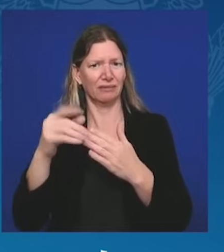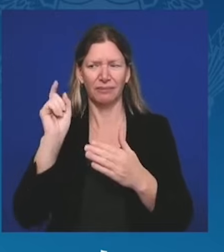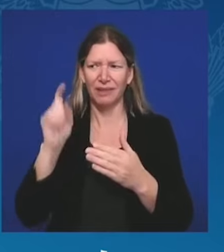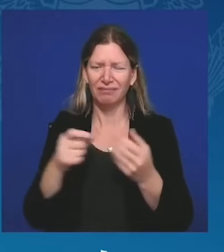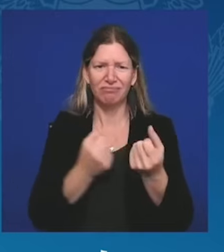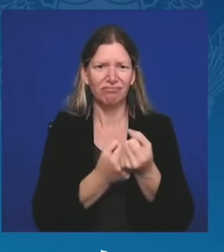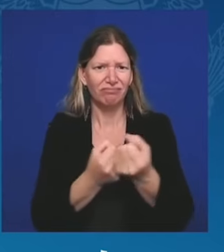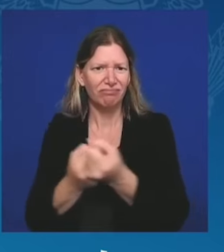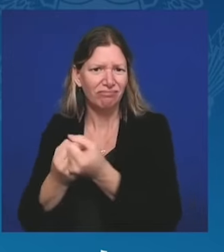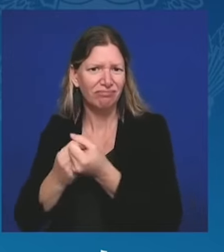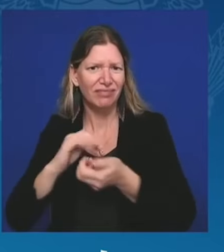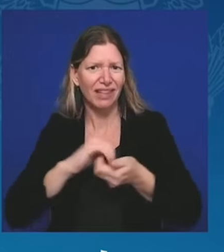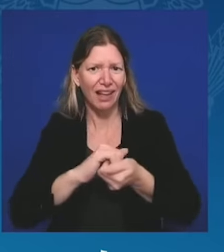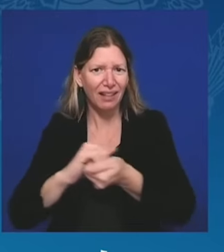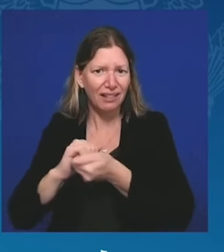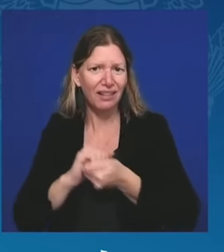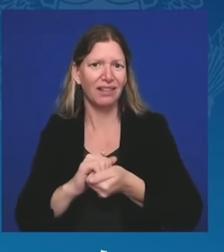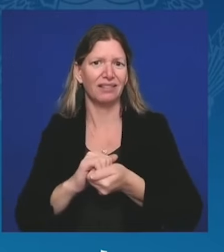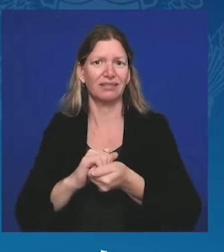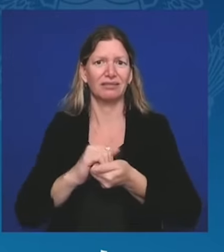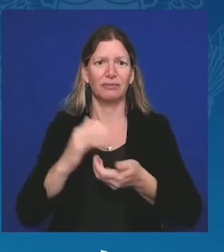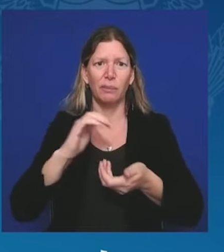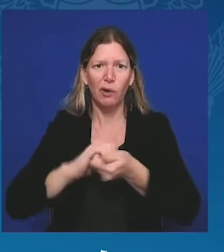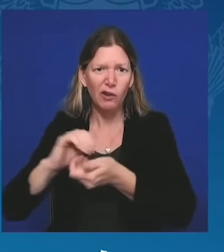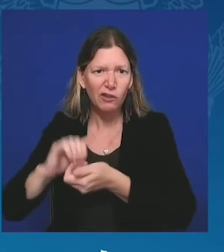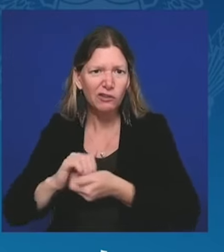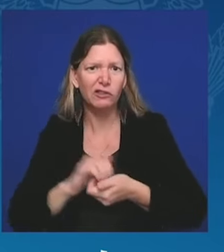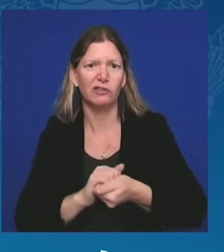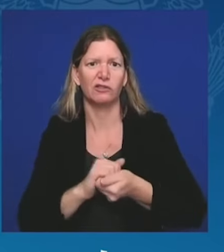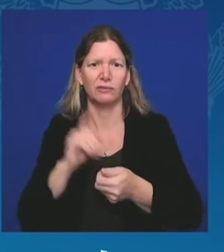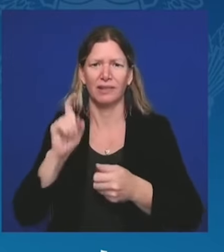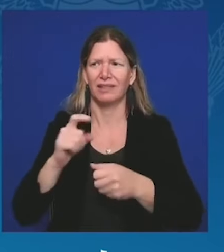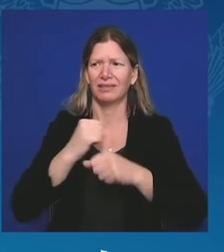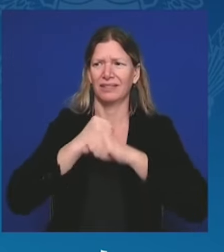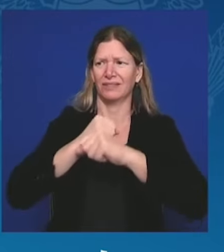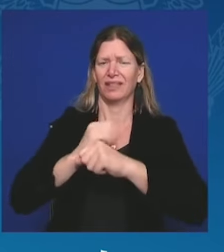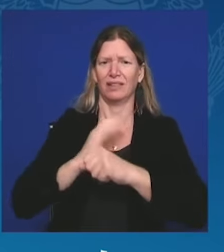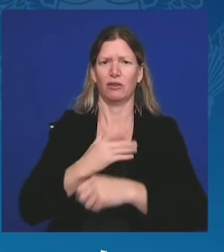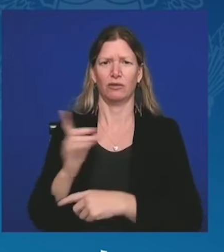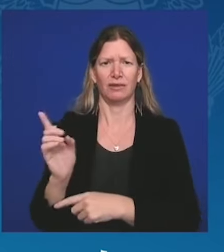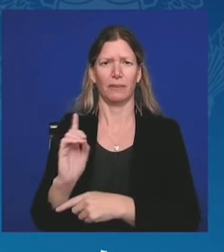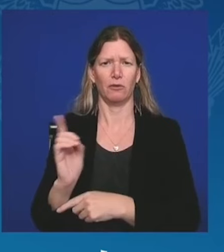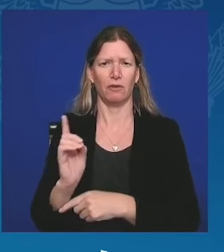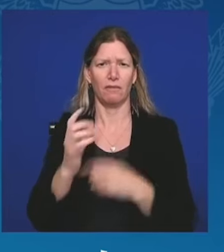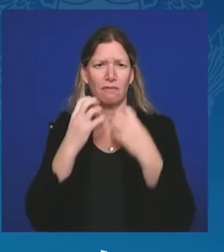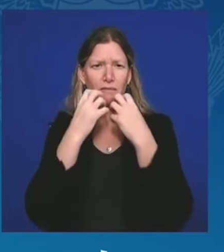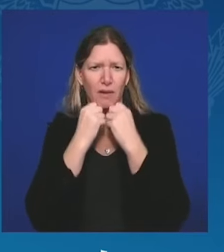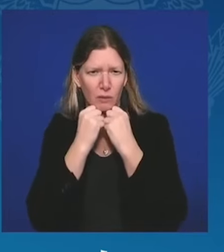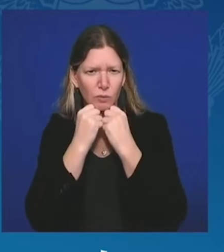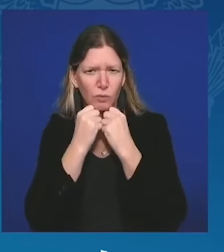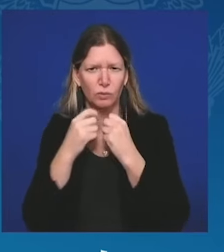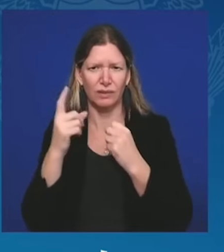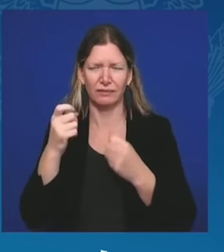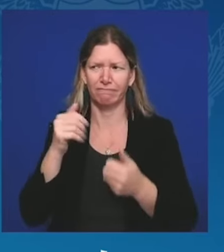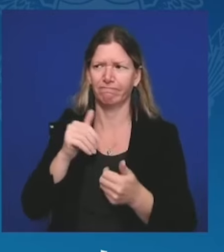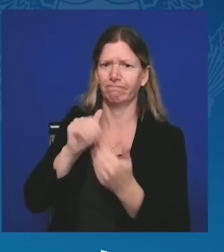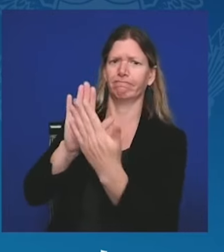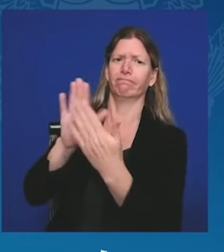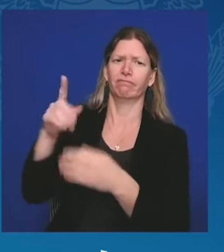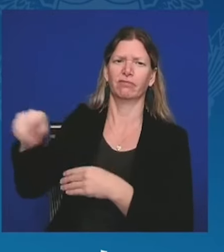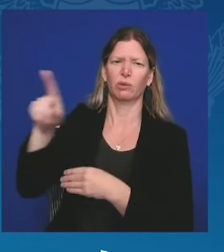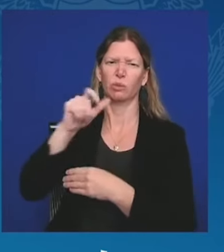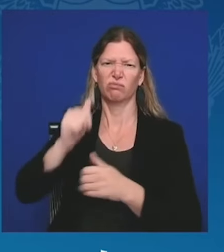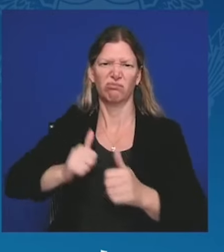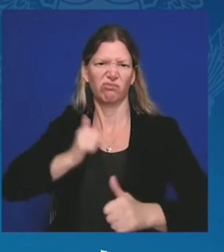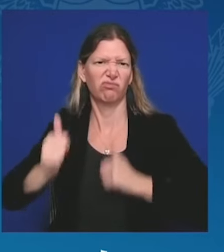naszych wartości demokratycznych i przeciwstawiać się agresorom. Musimy także stać na straży międzynarodowego porządku,